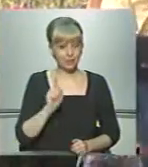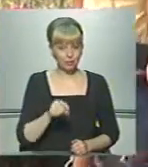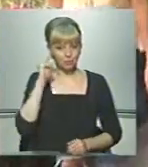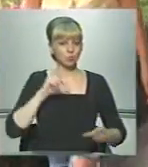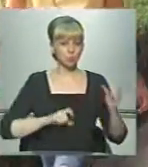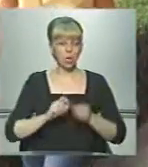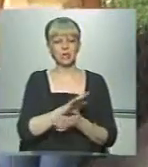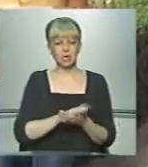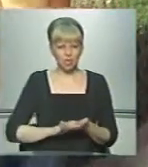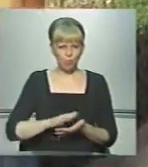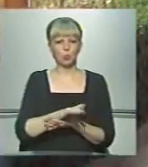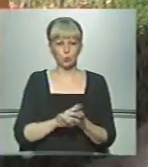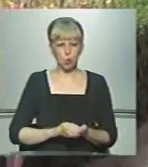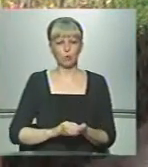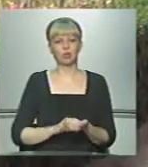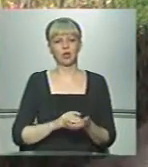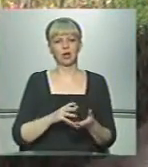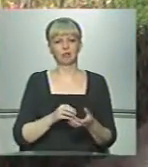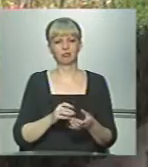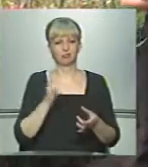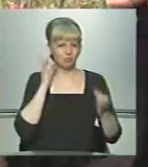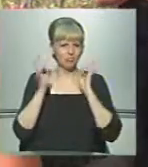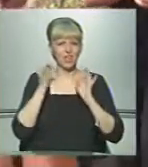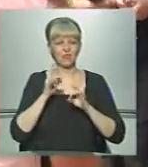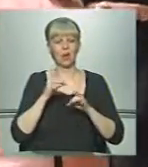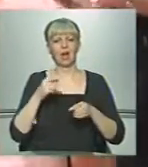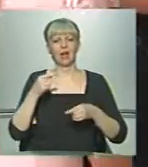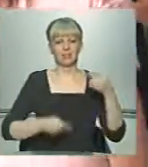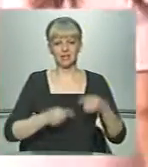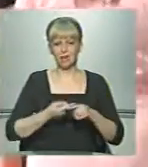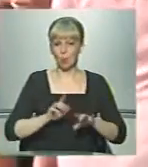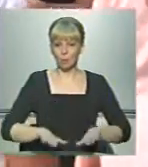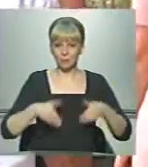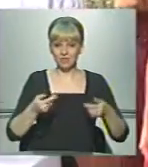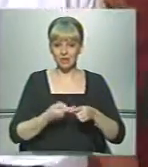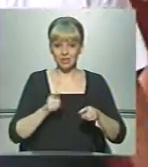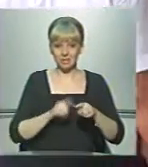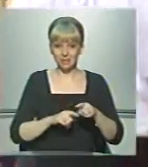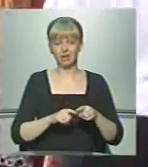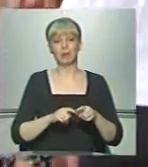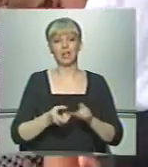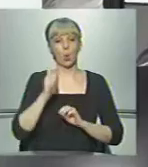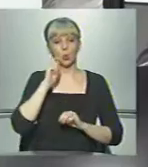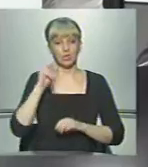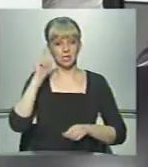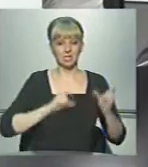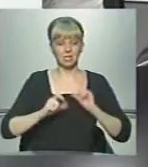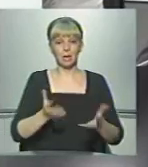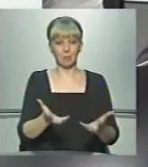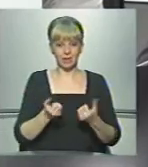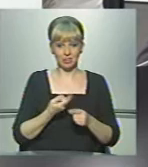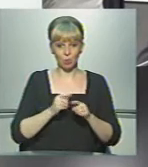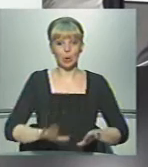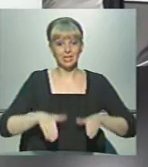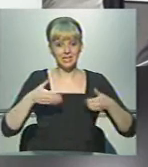спуде і надалі продовжують піддавати шквальній критиці таку пропозицію. Ось так емоційно українські студенти прийняли цю